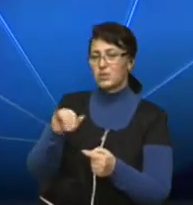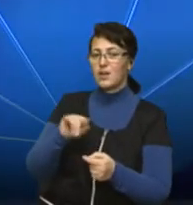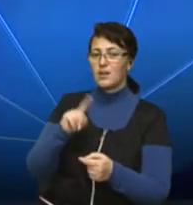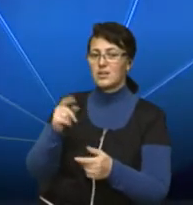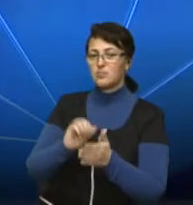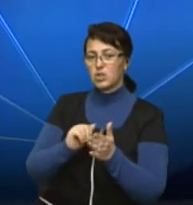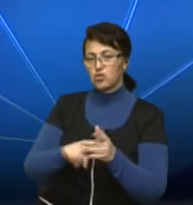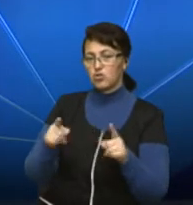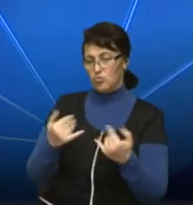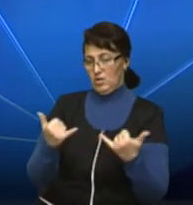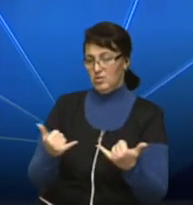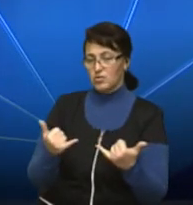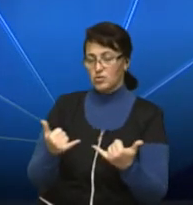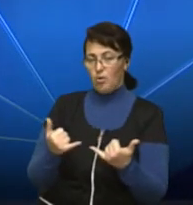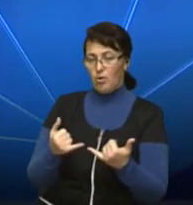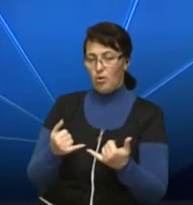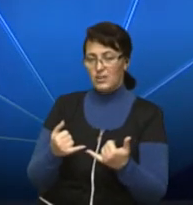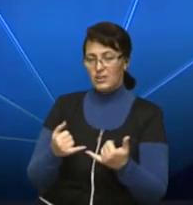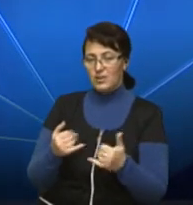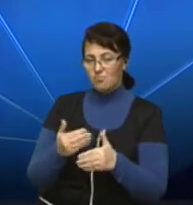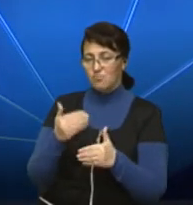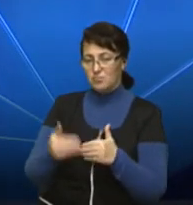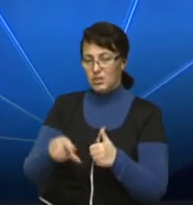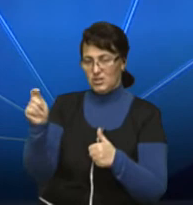чому я сьогодні затримався на даний ефір.